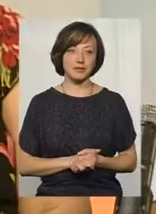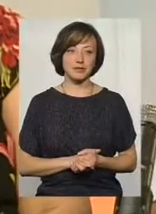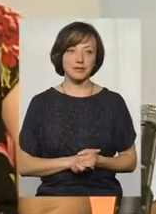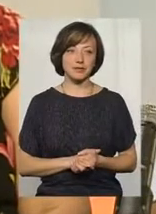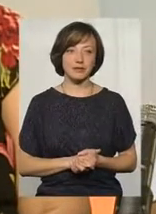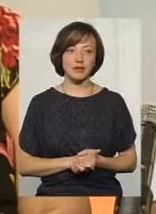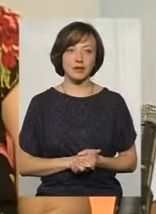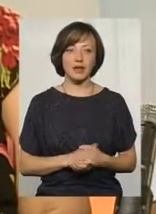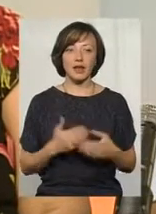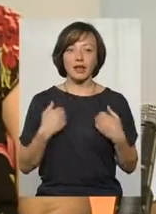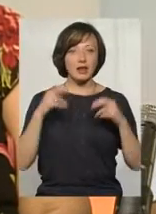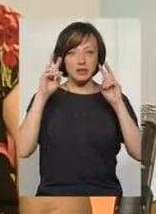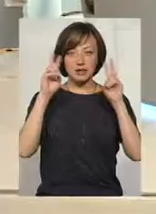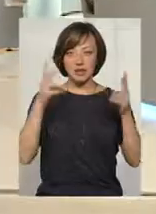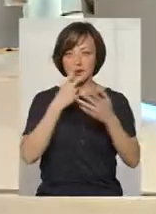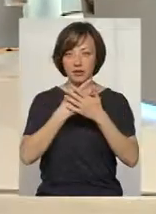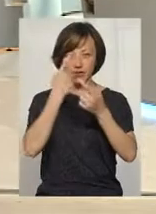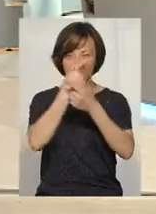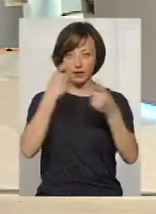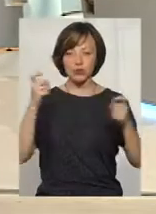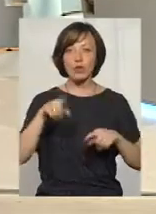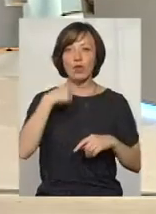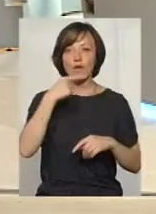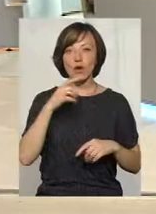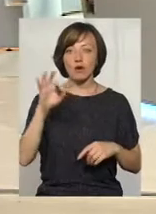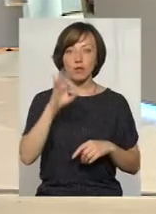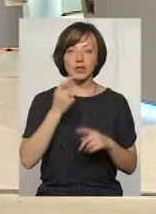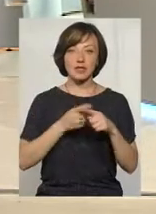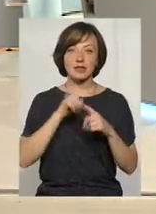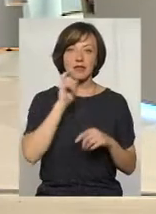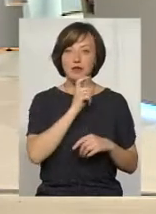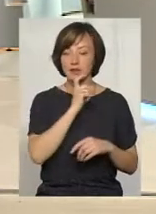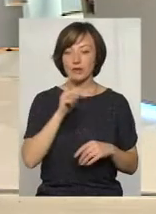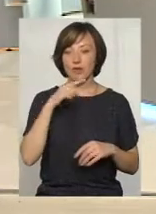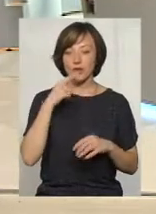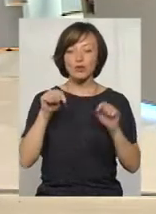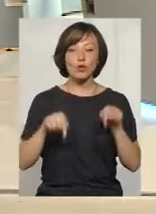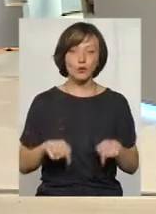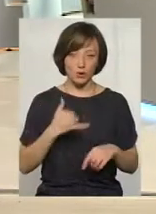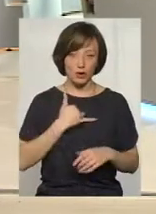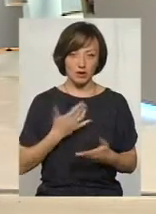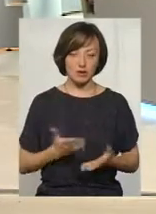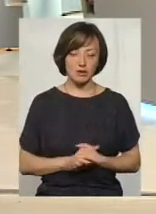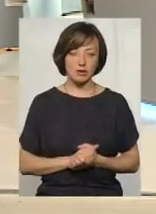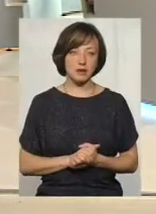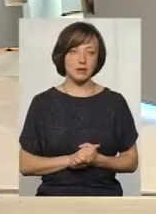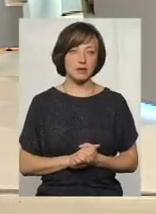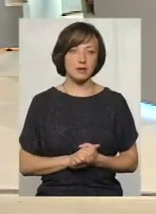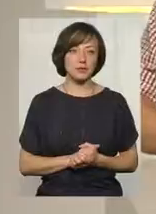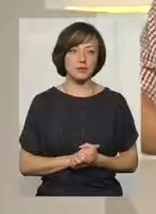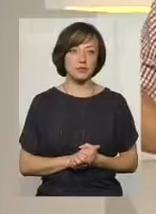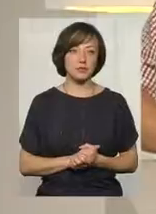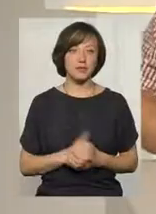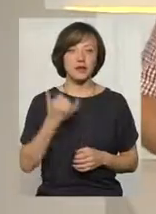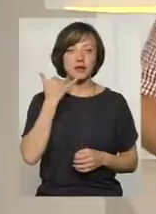Ось, зараз ми виведемо в ефір, що говорить про це Вінниці, а потім будемо говорити, що говорить про це в Хмельницькому. У нас зараз на зв'язку